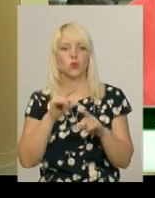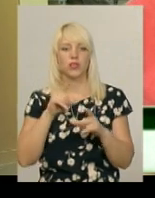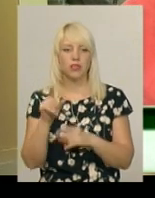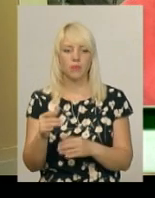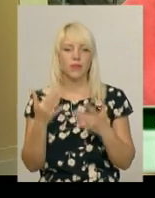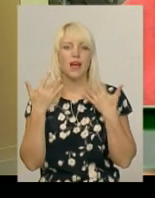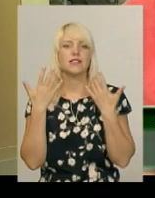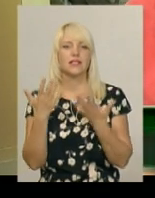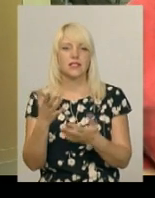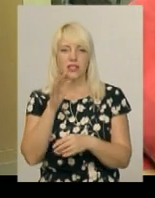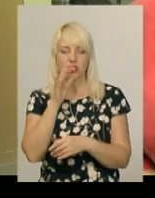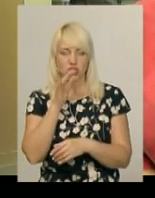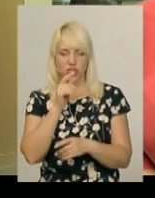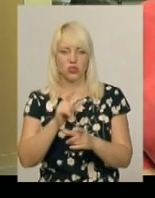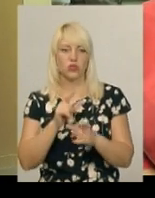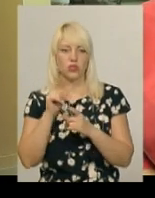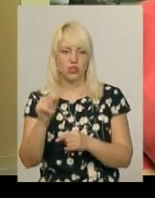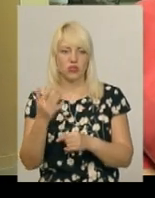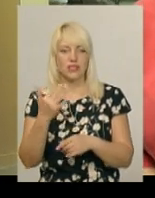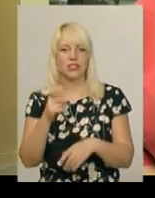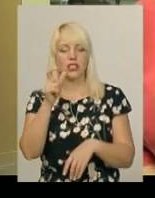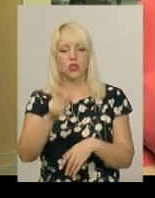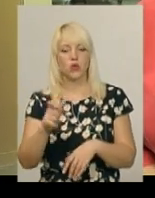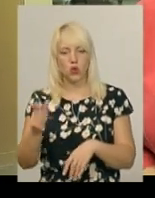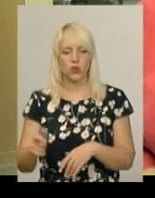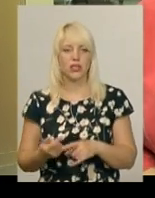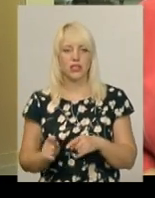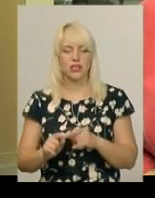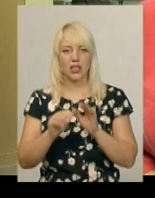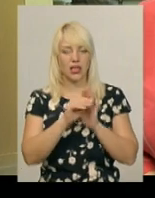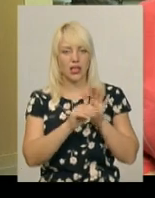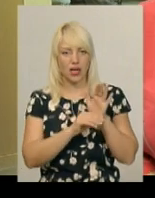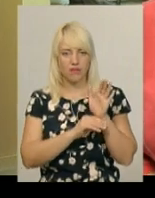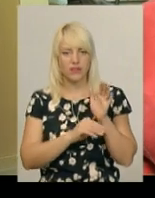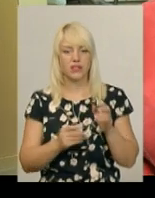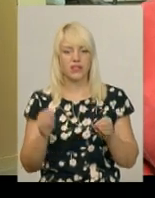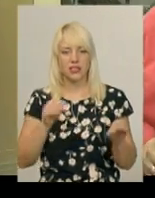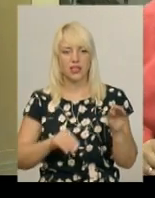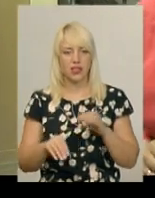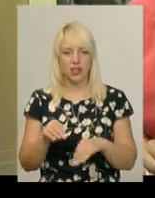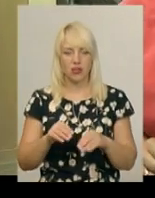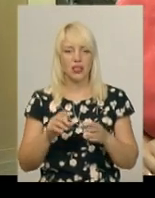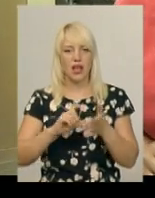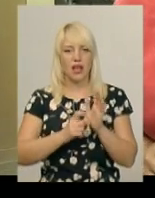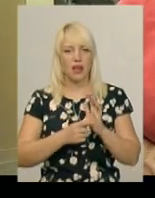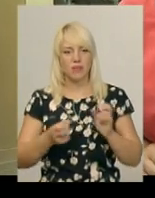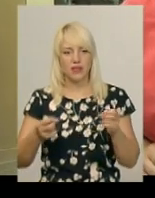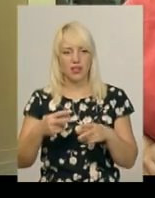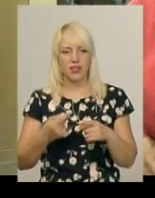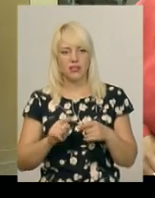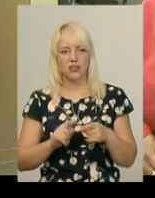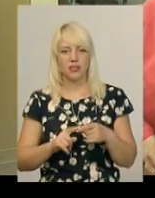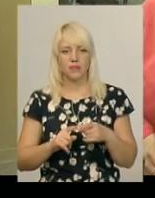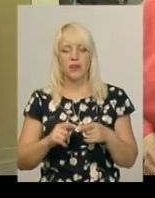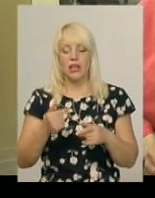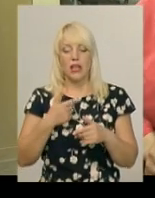наскільки ми їдемо донорів. Цей графік у нас складає метод кабінет. На такій машині ми ще нікуди не